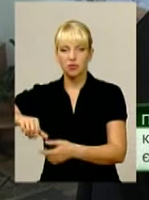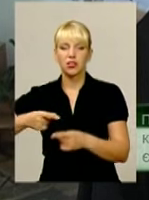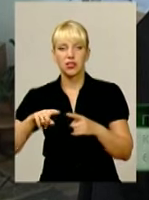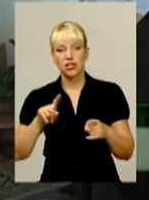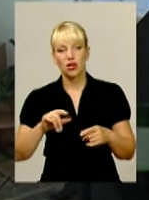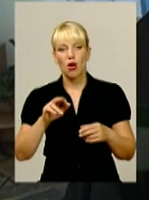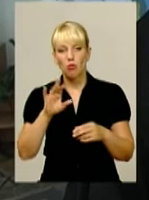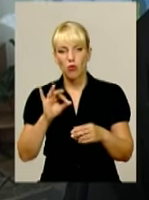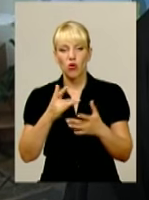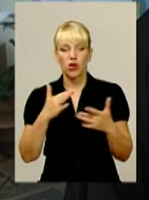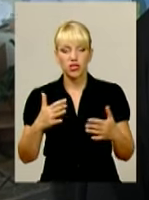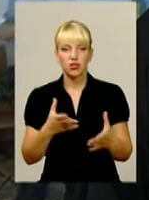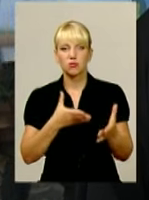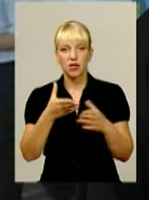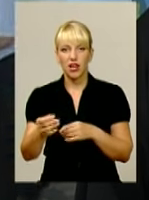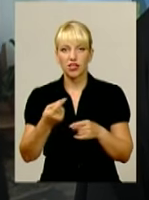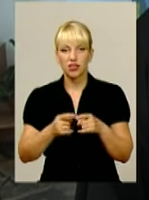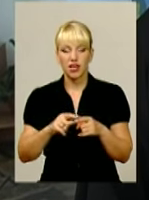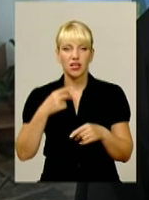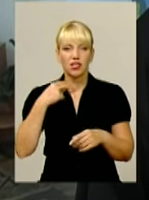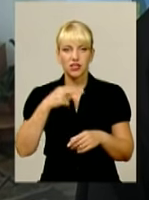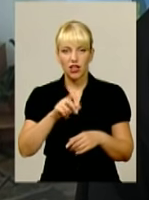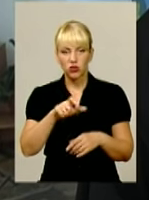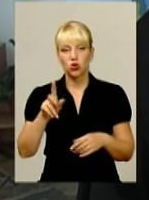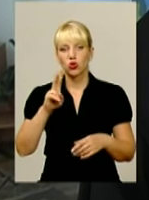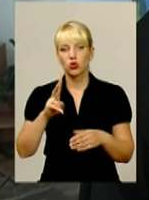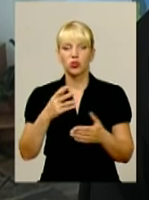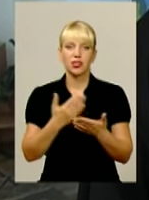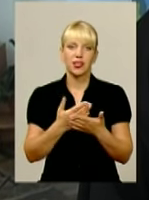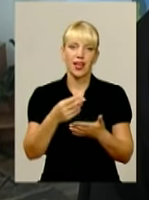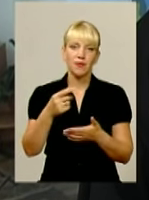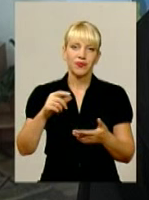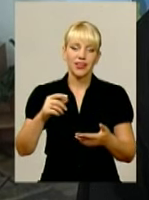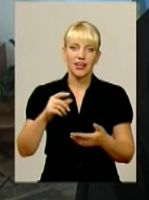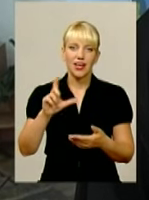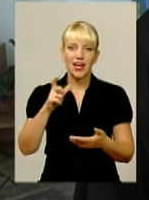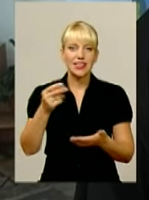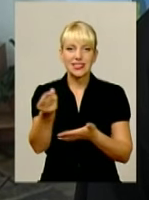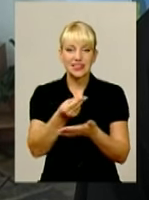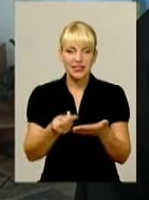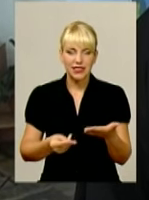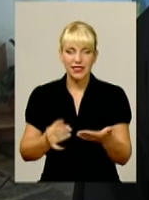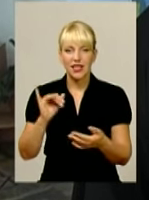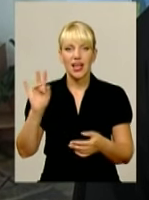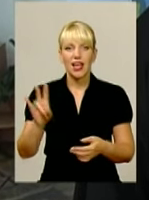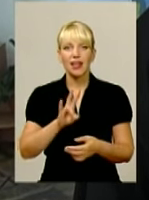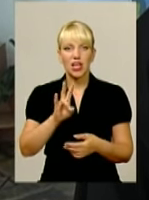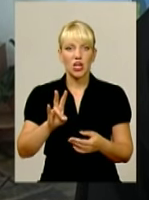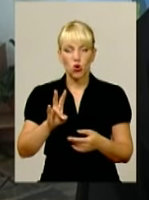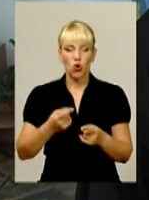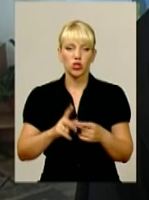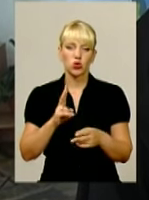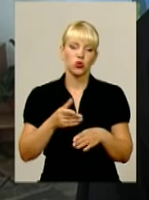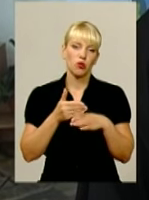творчості засуджених. Хто принесе ескіз якоїсь ікони, хто допомагає якимись